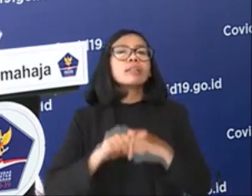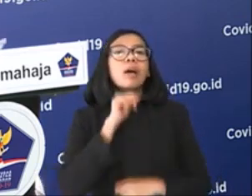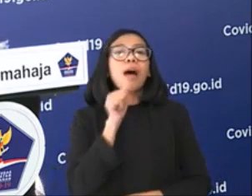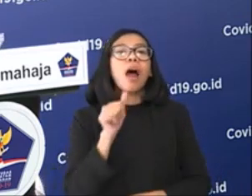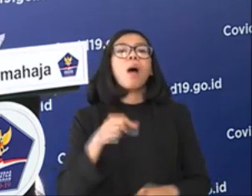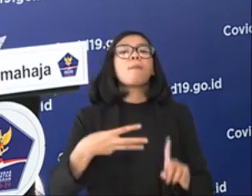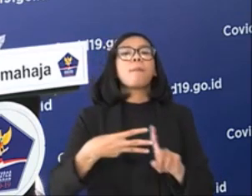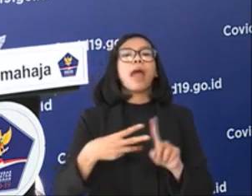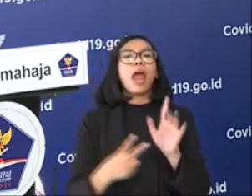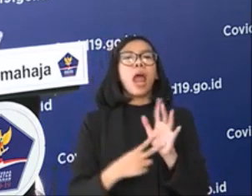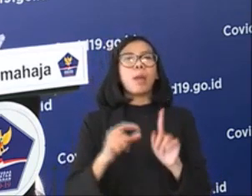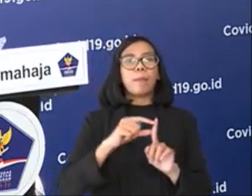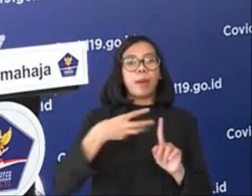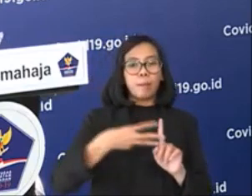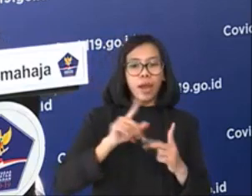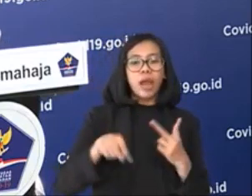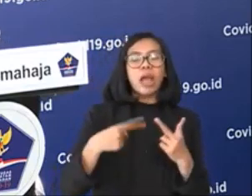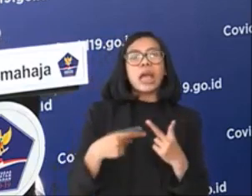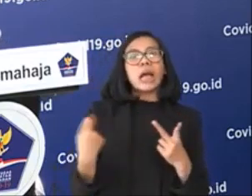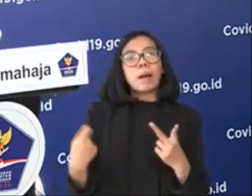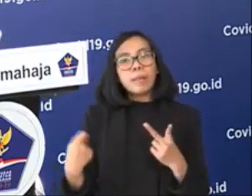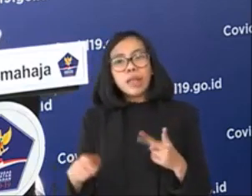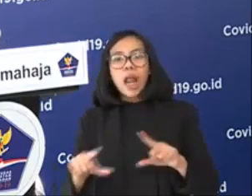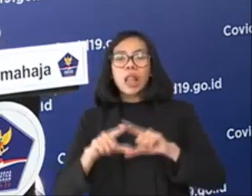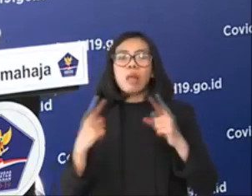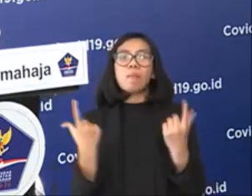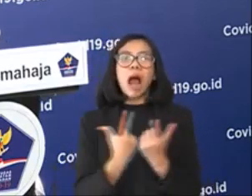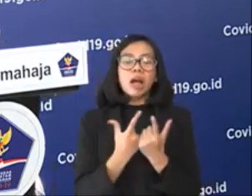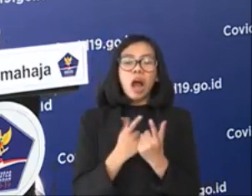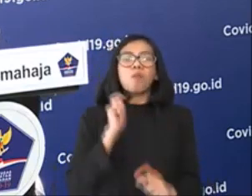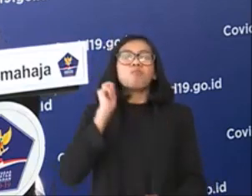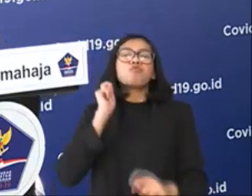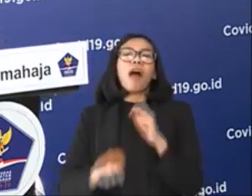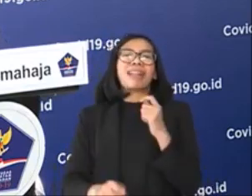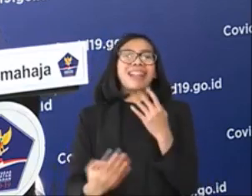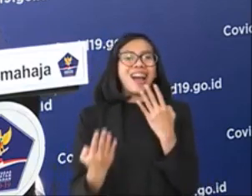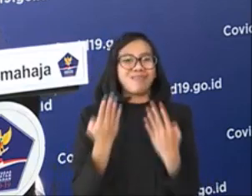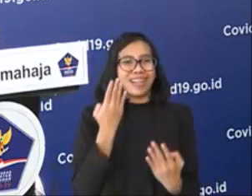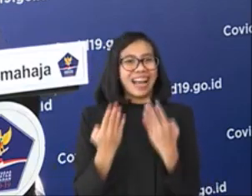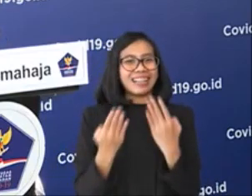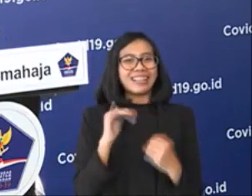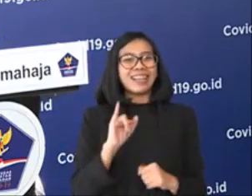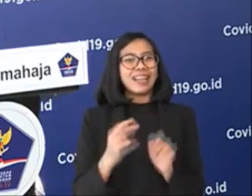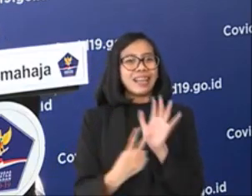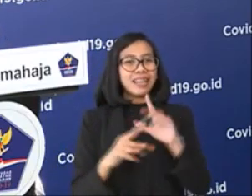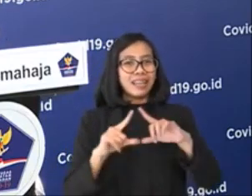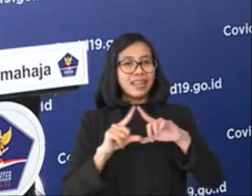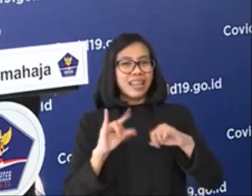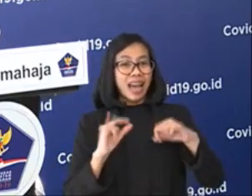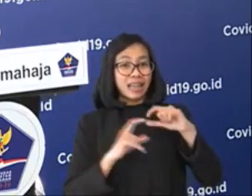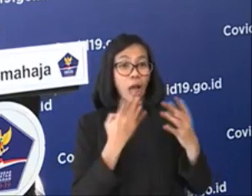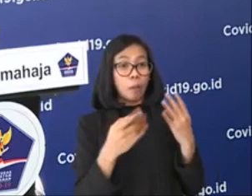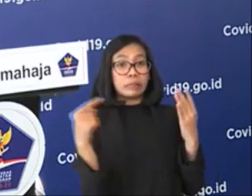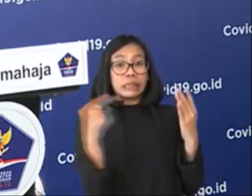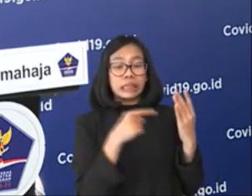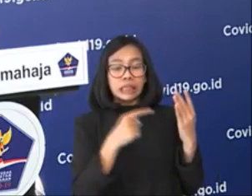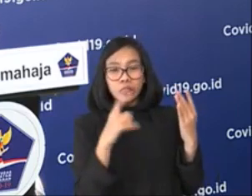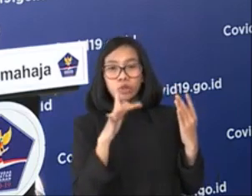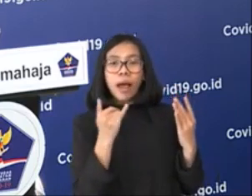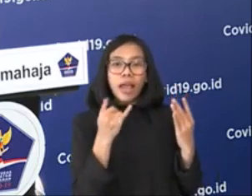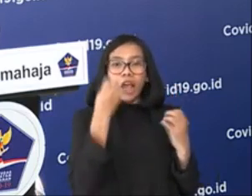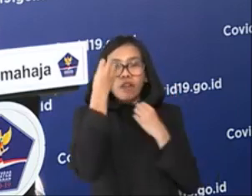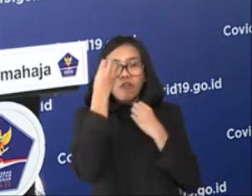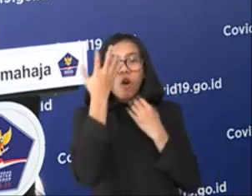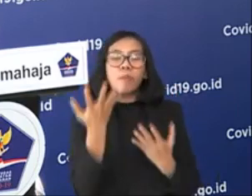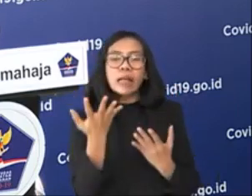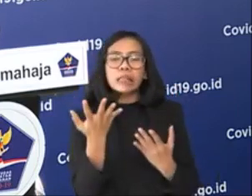dengan kementerian lembaga yang lain dalam mendukung informasi-informasi